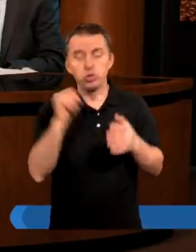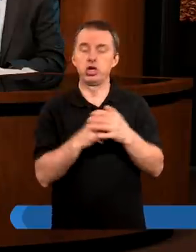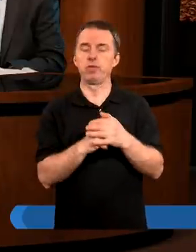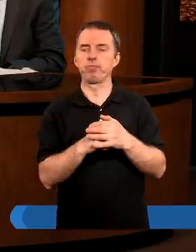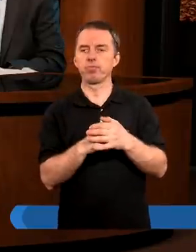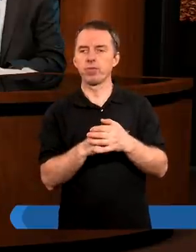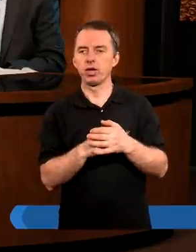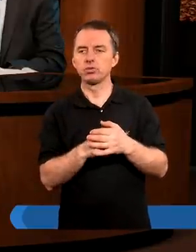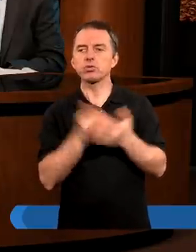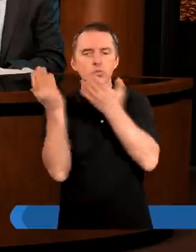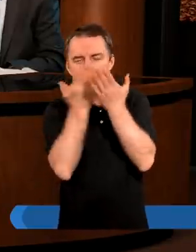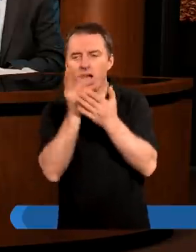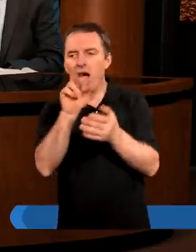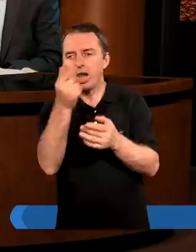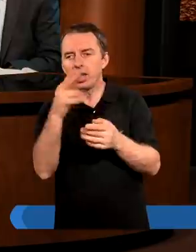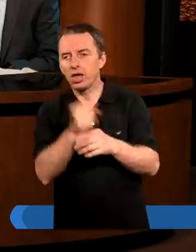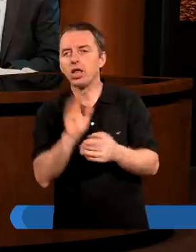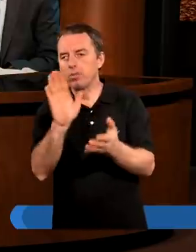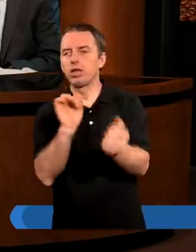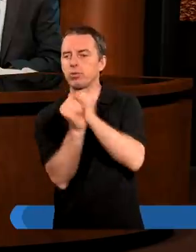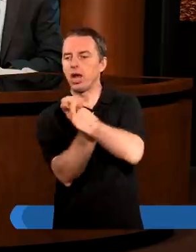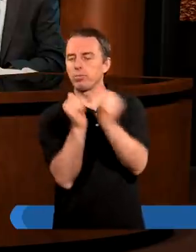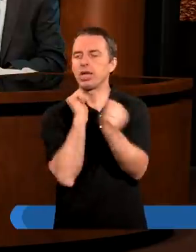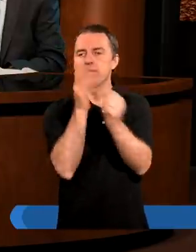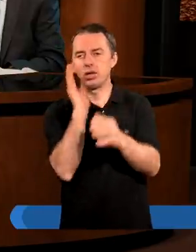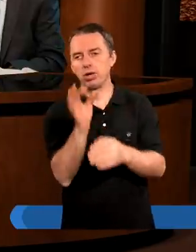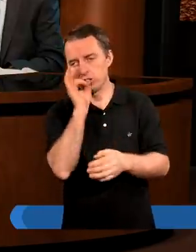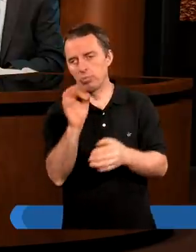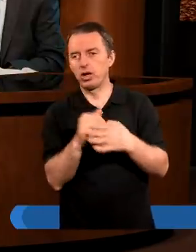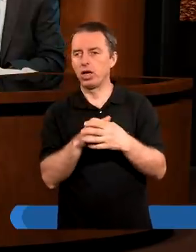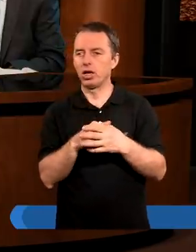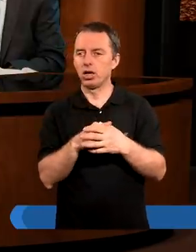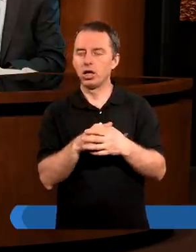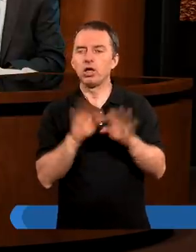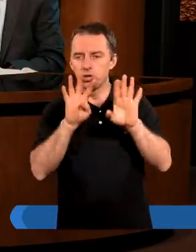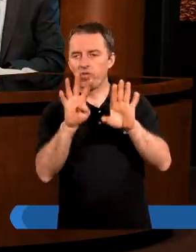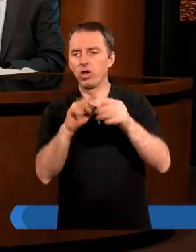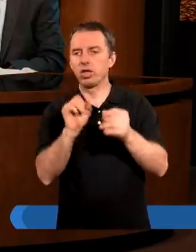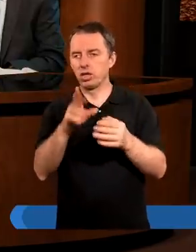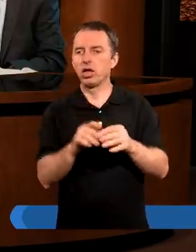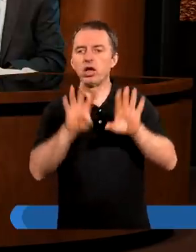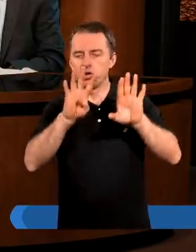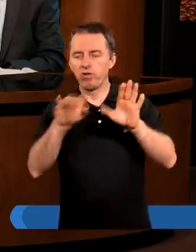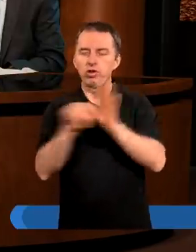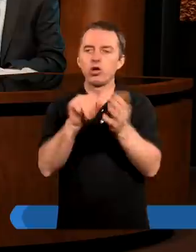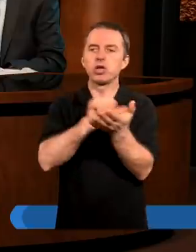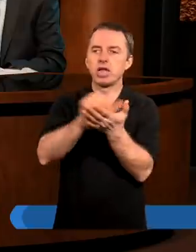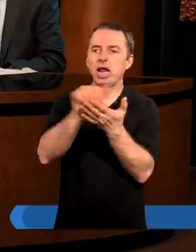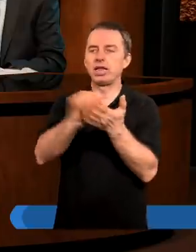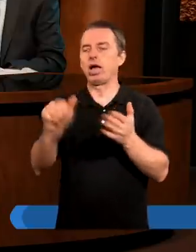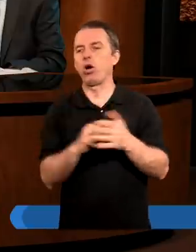Kto przeczyta Halinka? To tak przemiennie będzie, dobrze? Dziewiąty, tak? Dziewiąty do